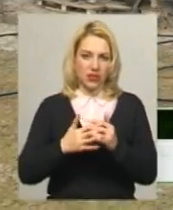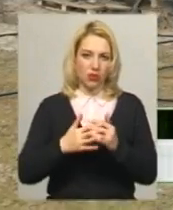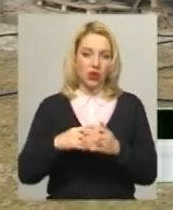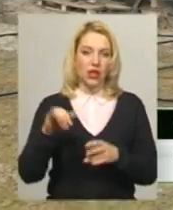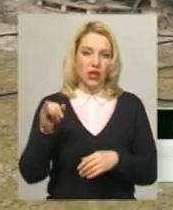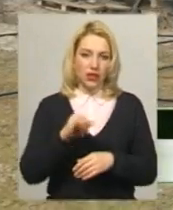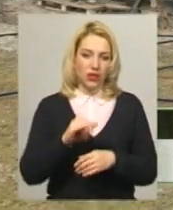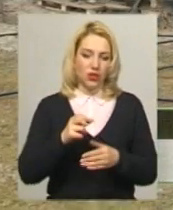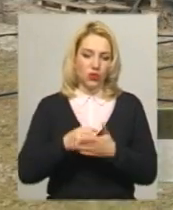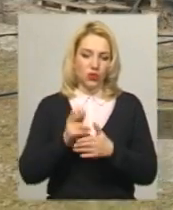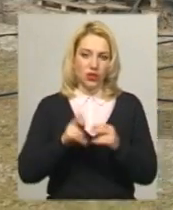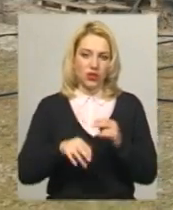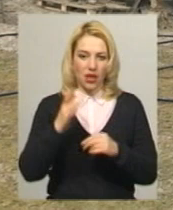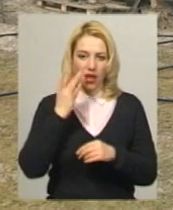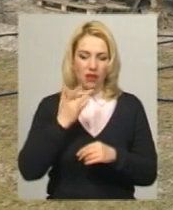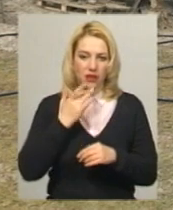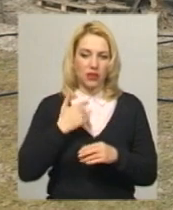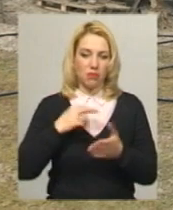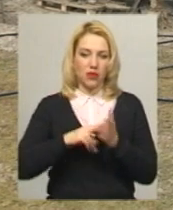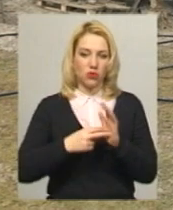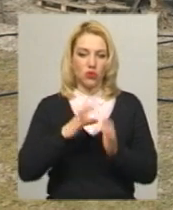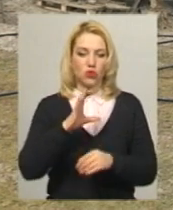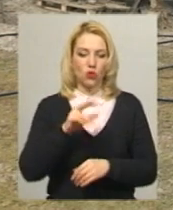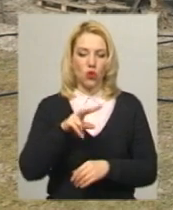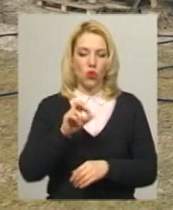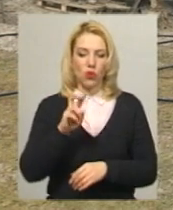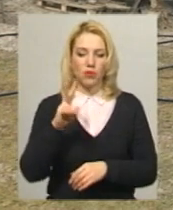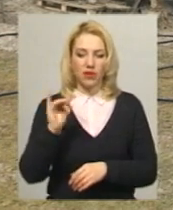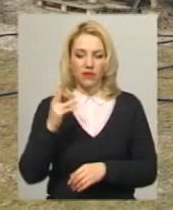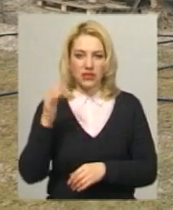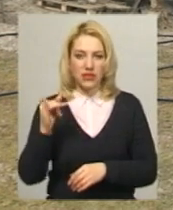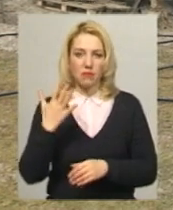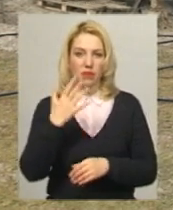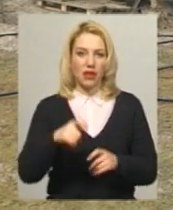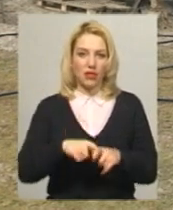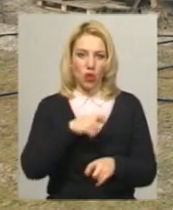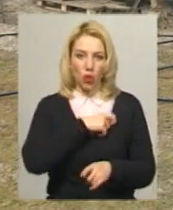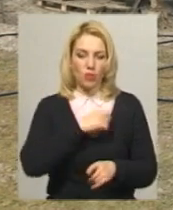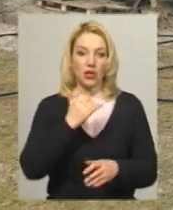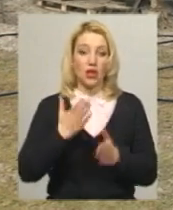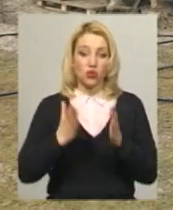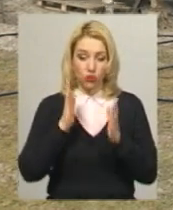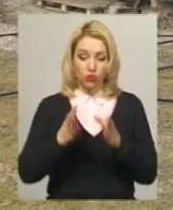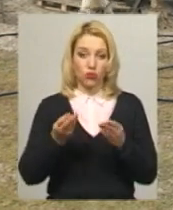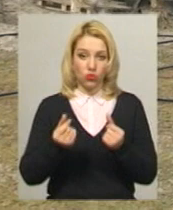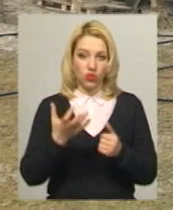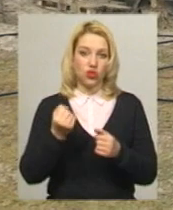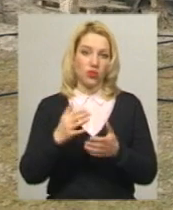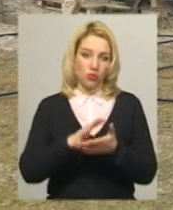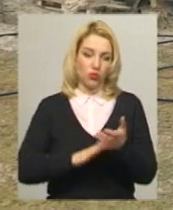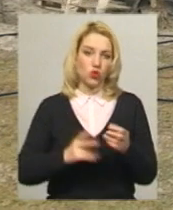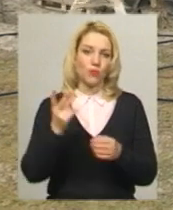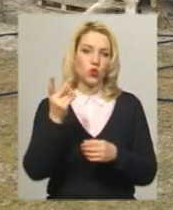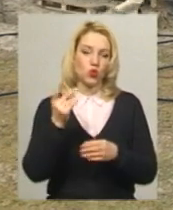в Солобківцях 5 кілометрів. не знаю, якщо будуть кошти, то тоді ще одну чергу продовжимо.